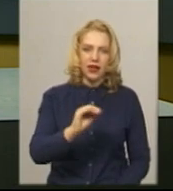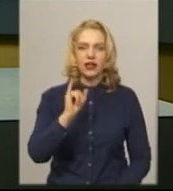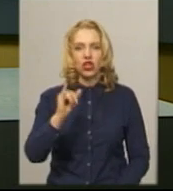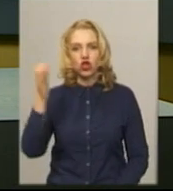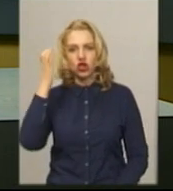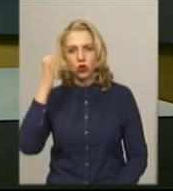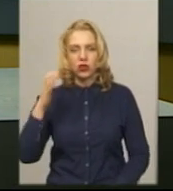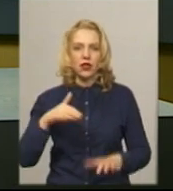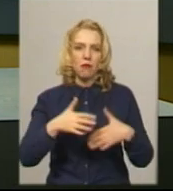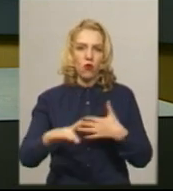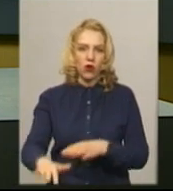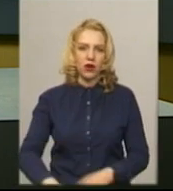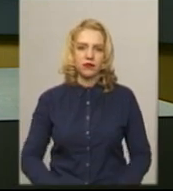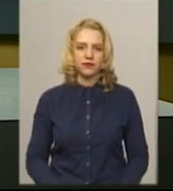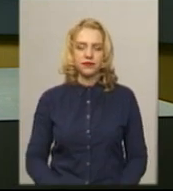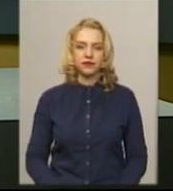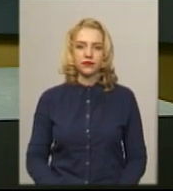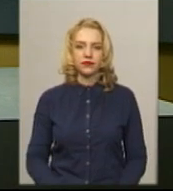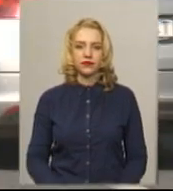час карантину, бачила Леся Боровець.